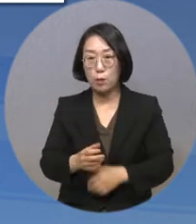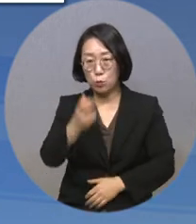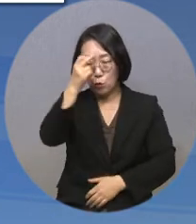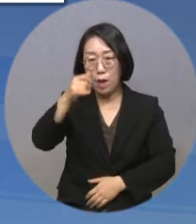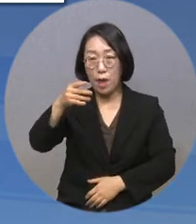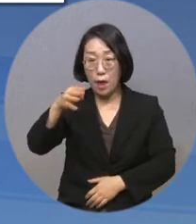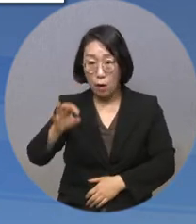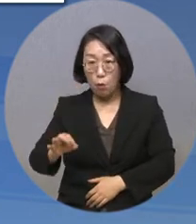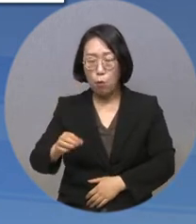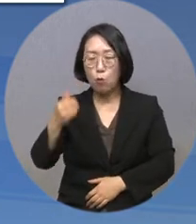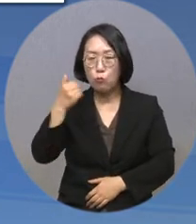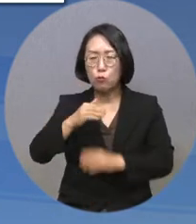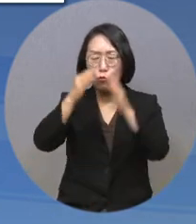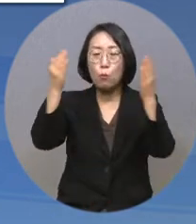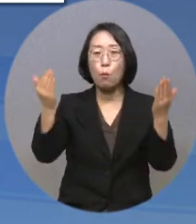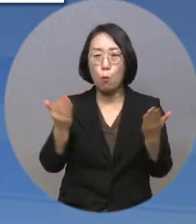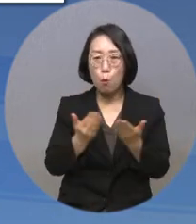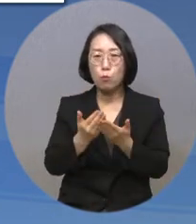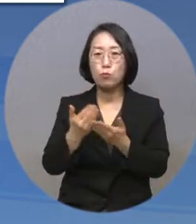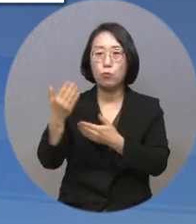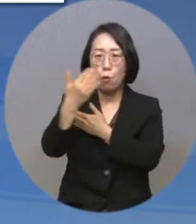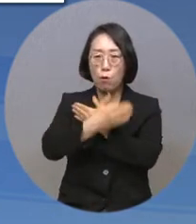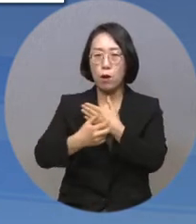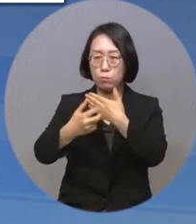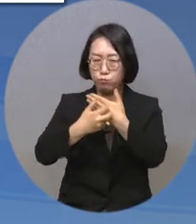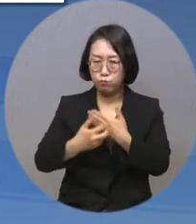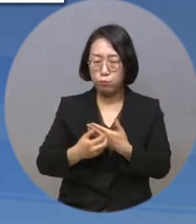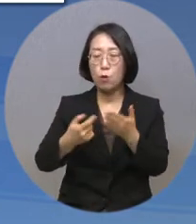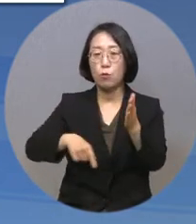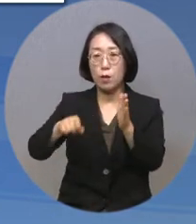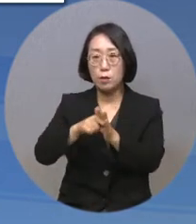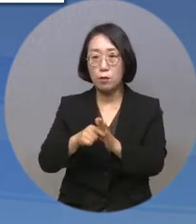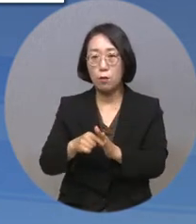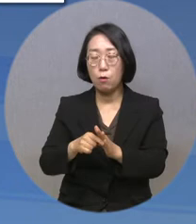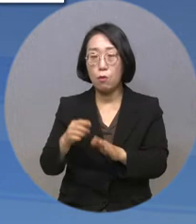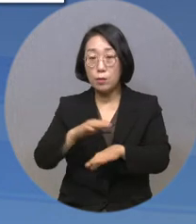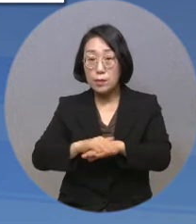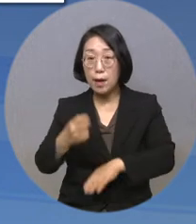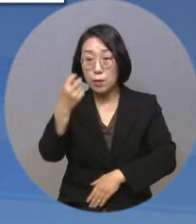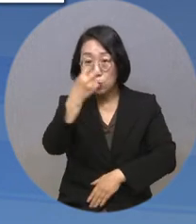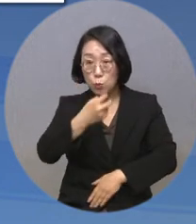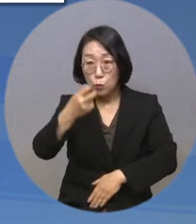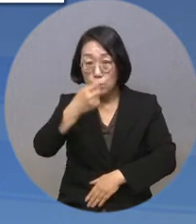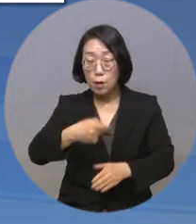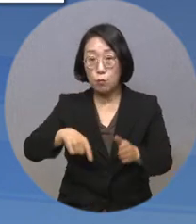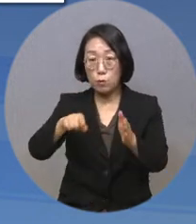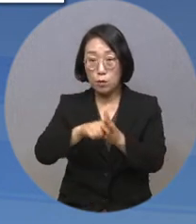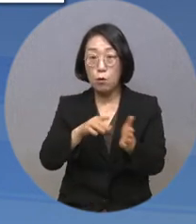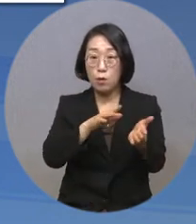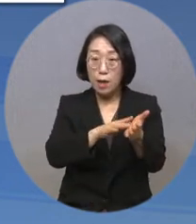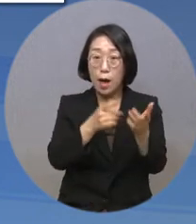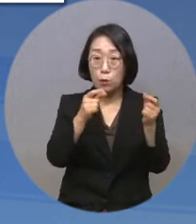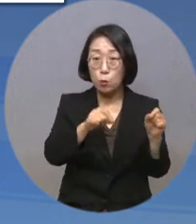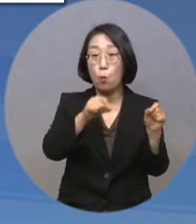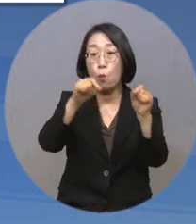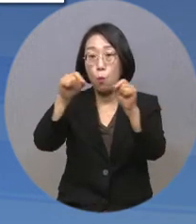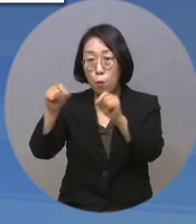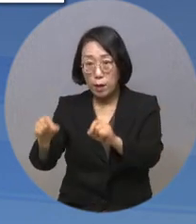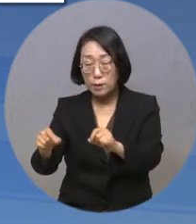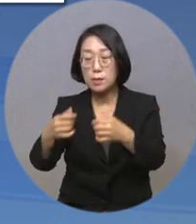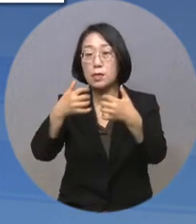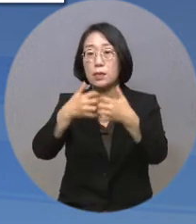만성질환관리와 건강상태 측정 등 건강관리를 할 수 있도록 의약품과 마찬가지로 의료기기도